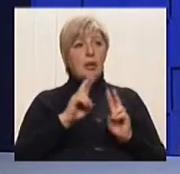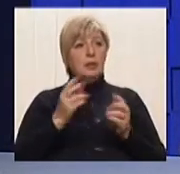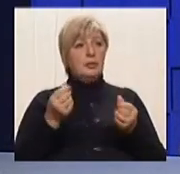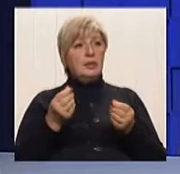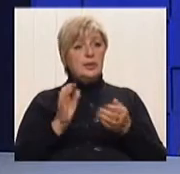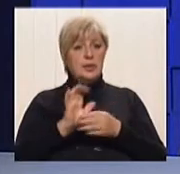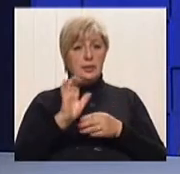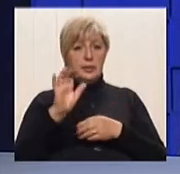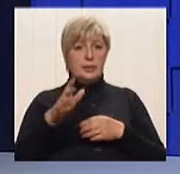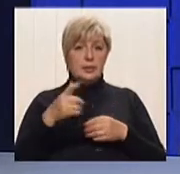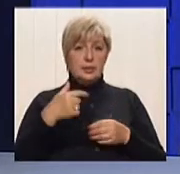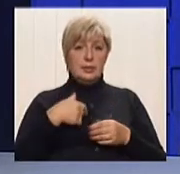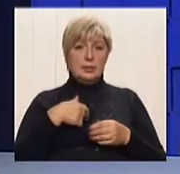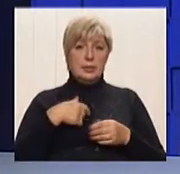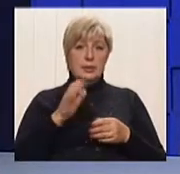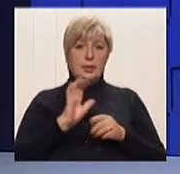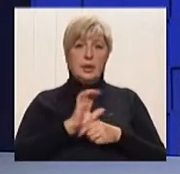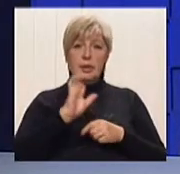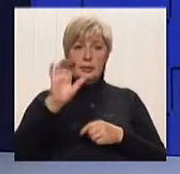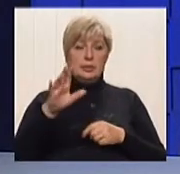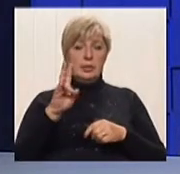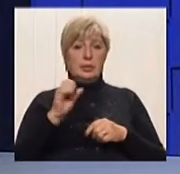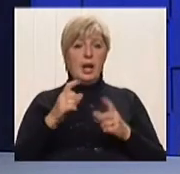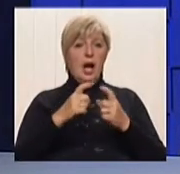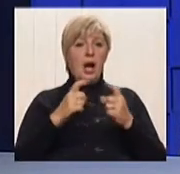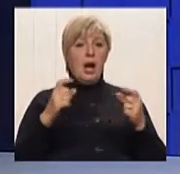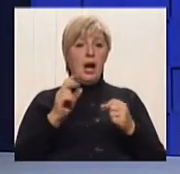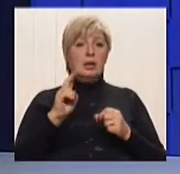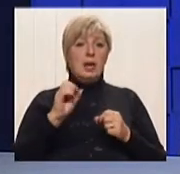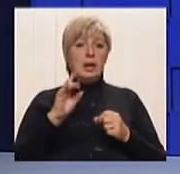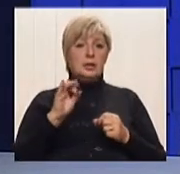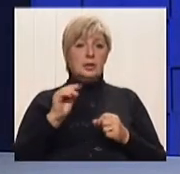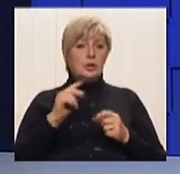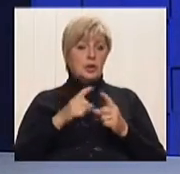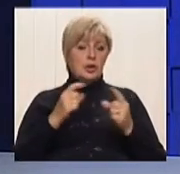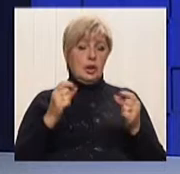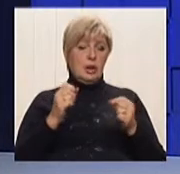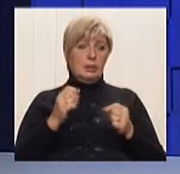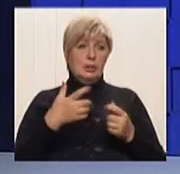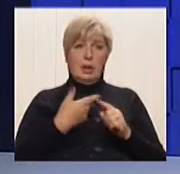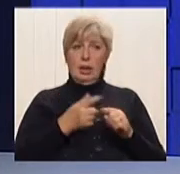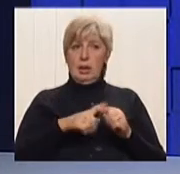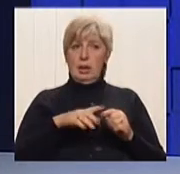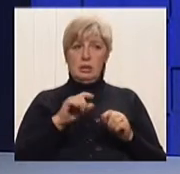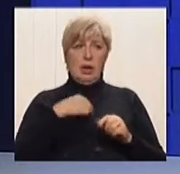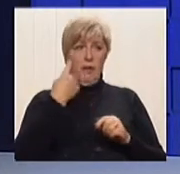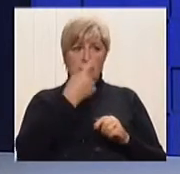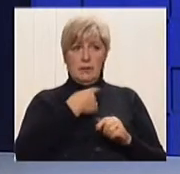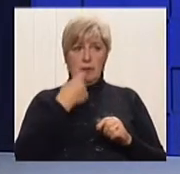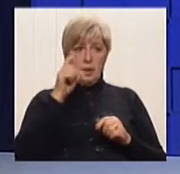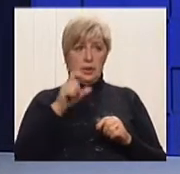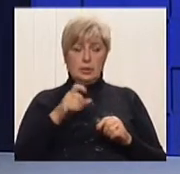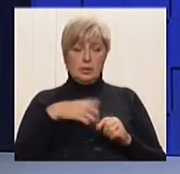перечислили? А я перечислил деньги на карточку. А карточка – це фізичного лица. То в большинстві своїм люди не понимають,